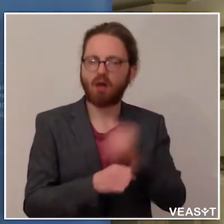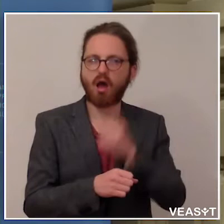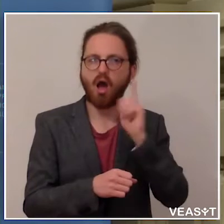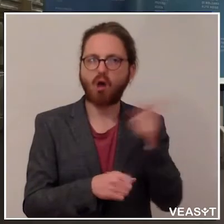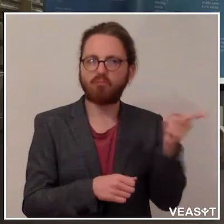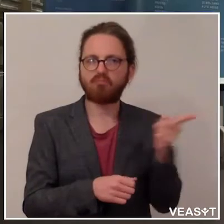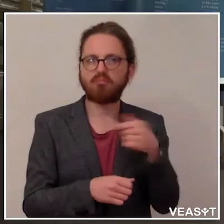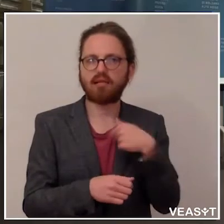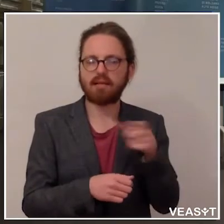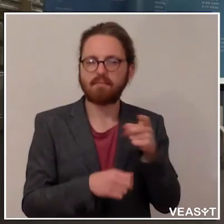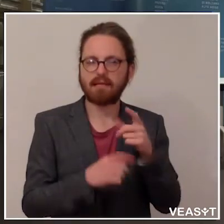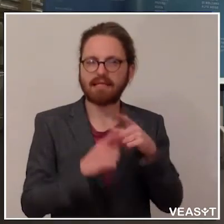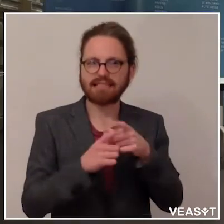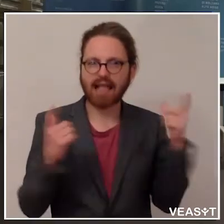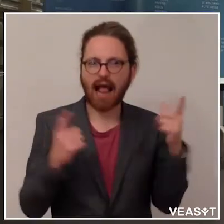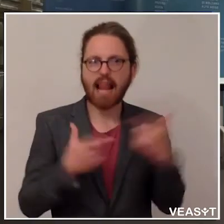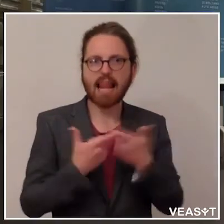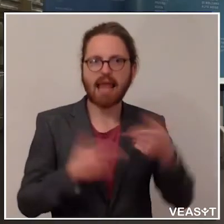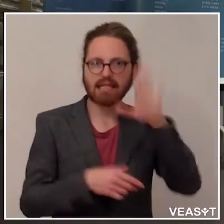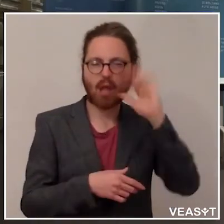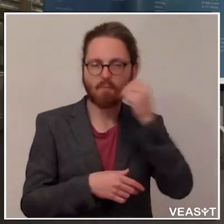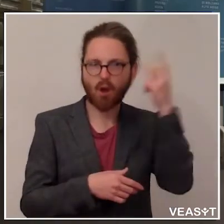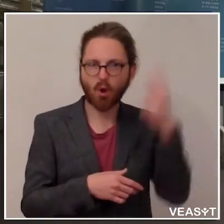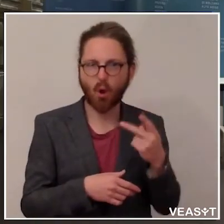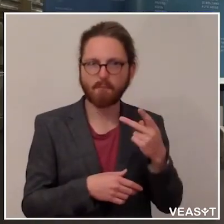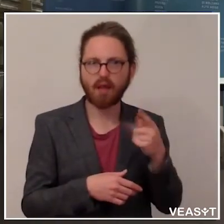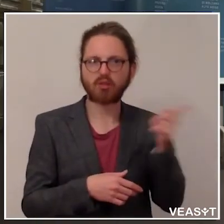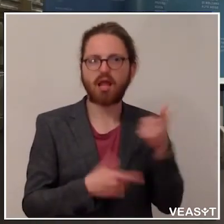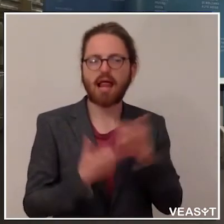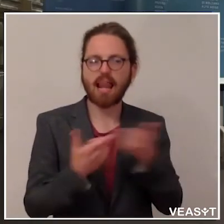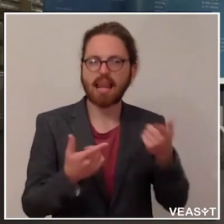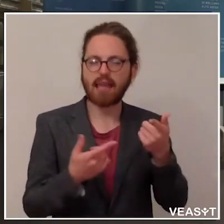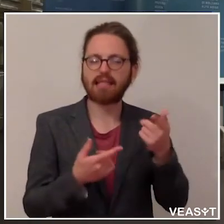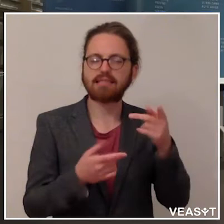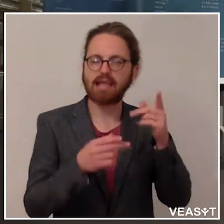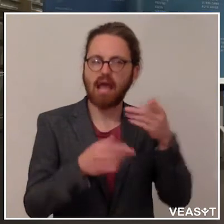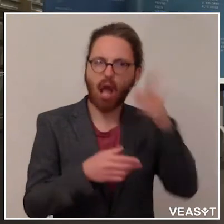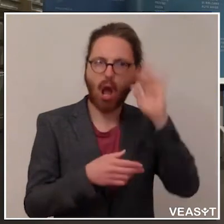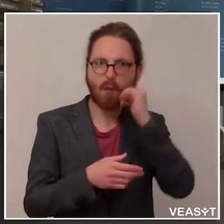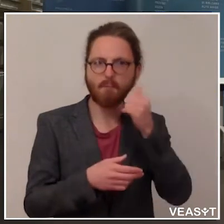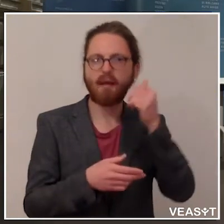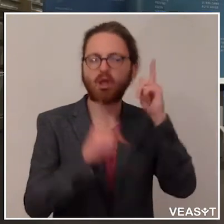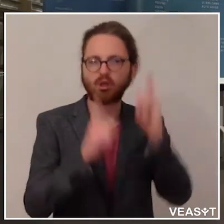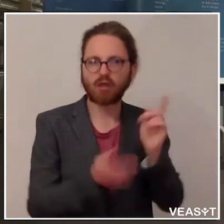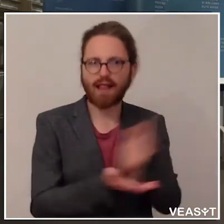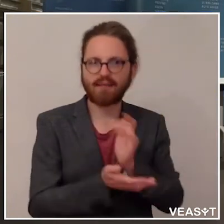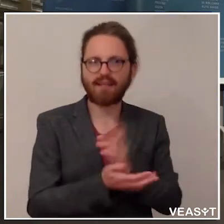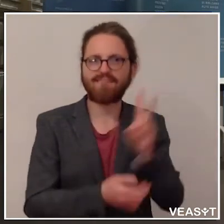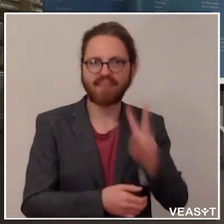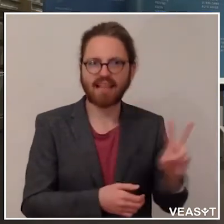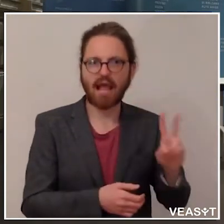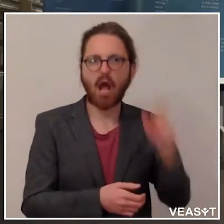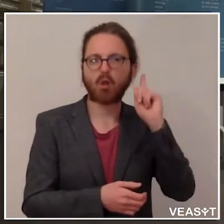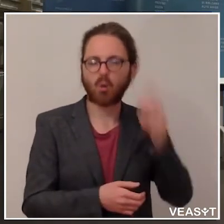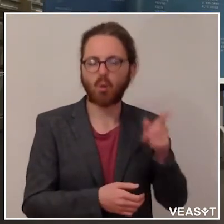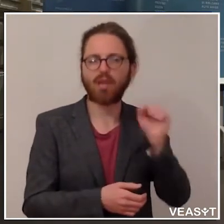im Saal bei Landeshauptmann Arno Kompatscher, bei den Landeshauptmann-Stellvertretern Giuliano Vettorato und Daniel